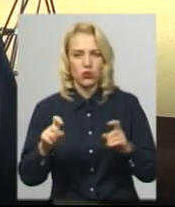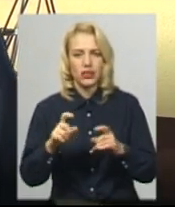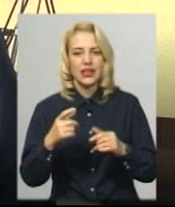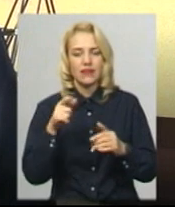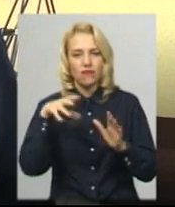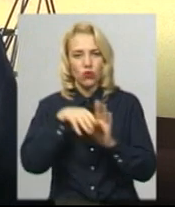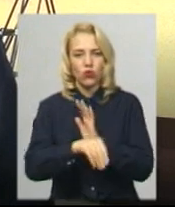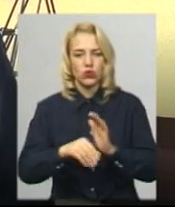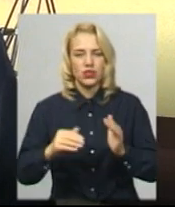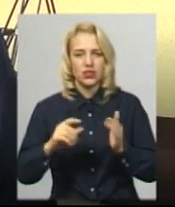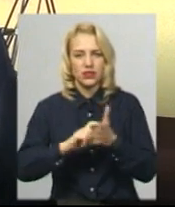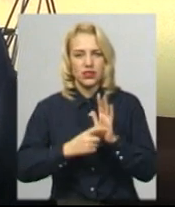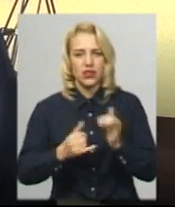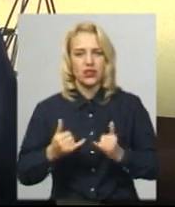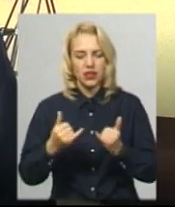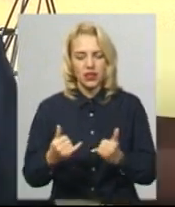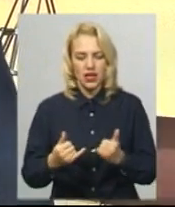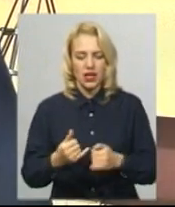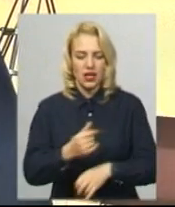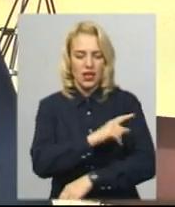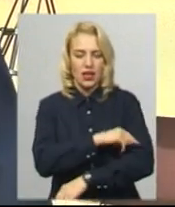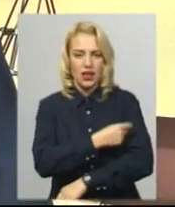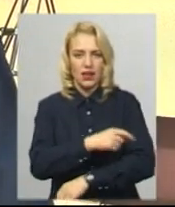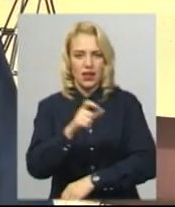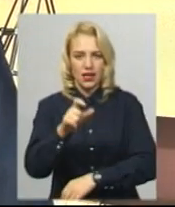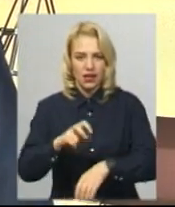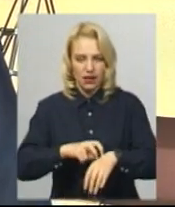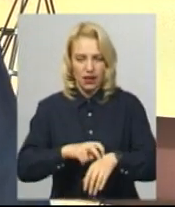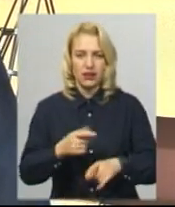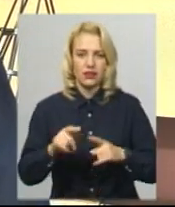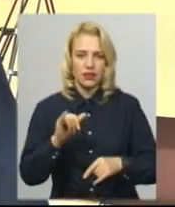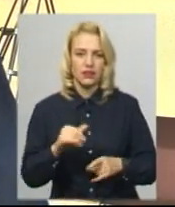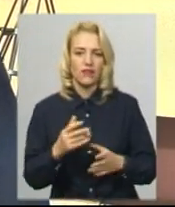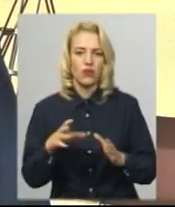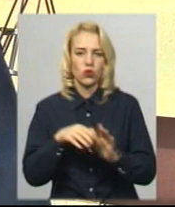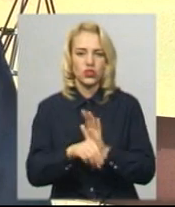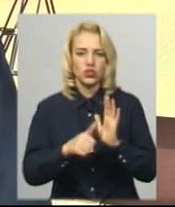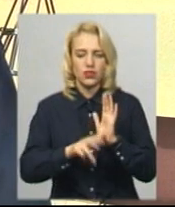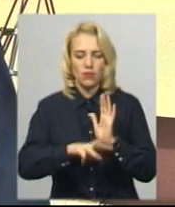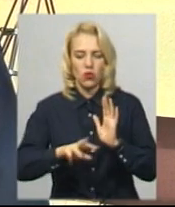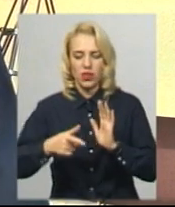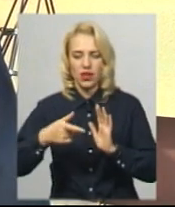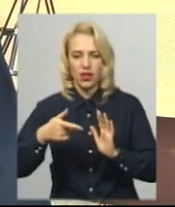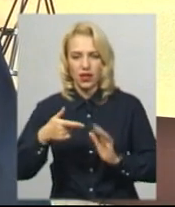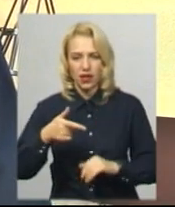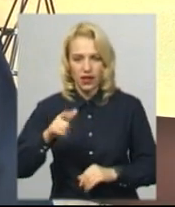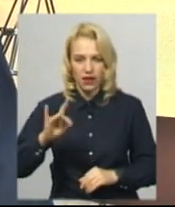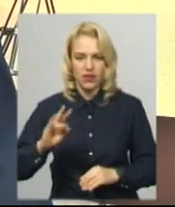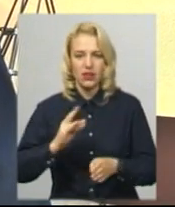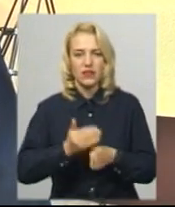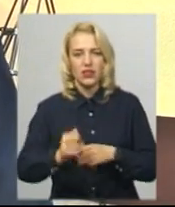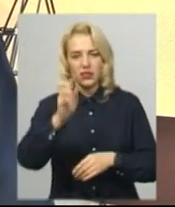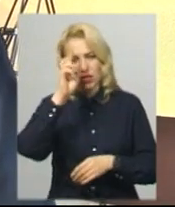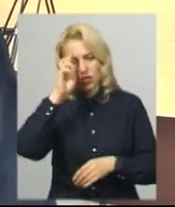це десь трохи більше 7 мільйонів гривень, понад 6 мільйонів гривень, яких виділено за